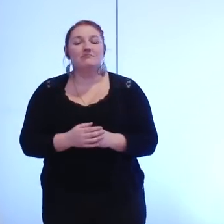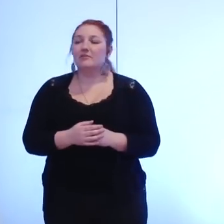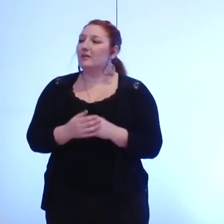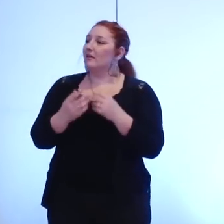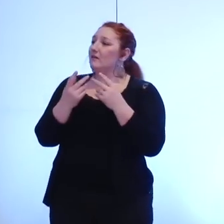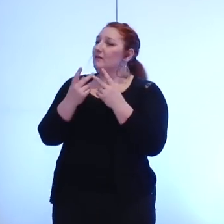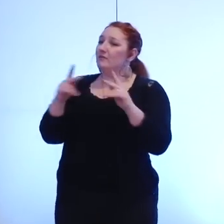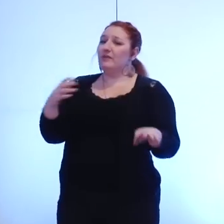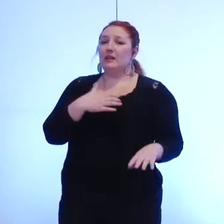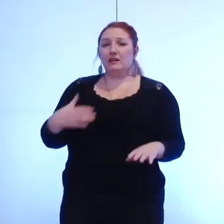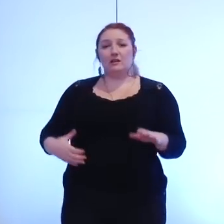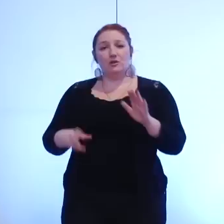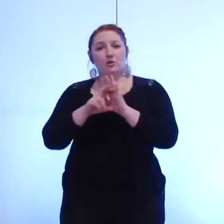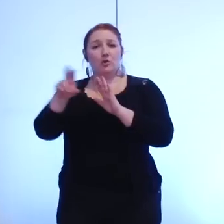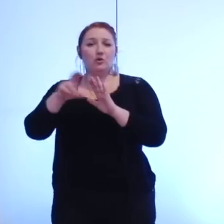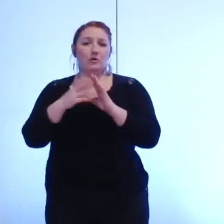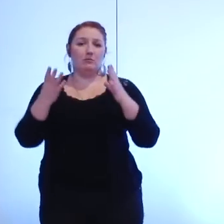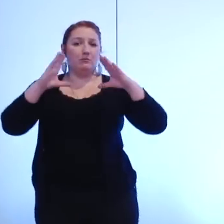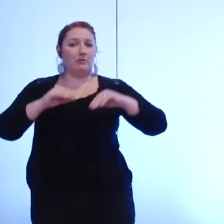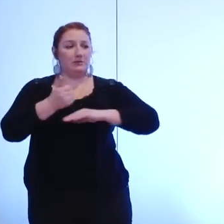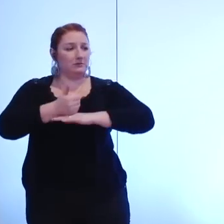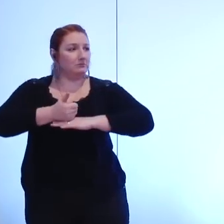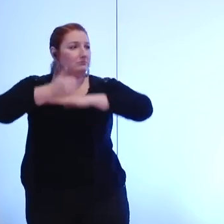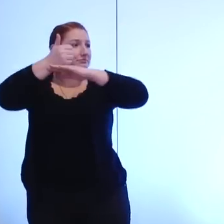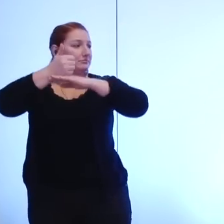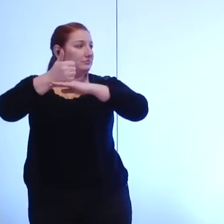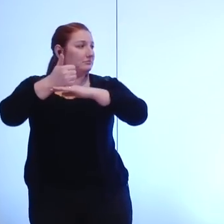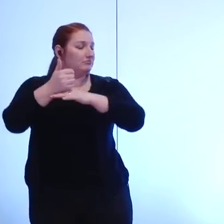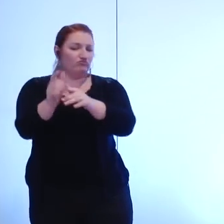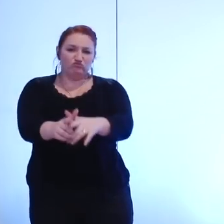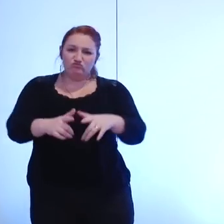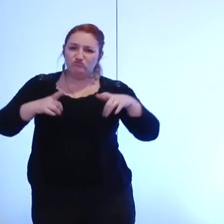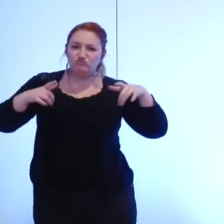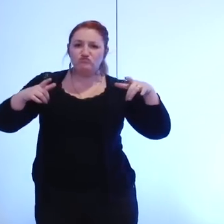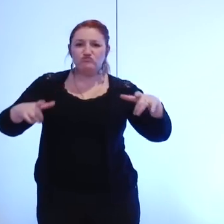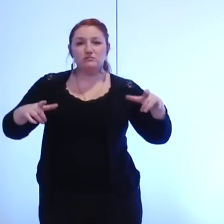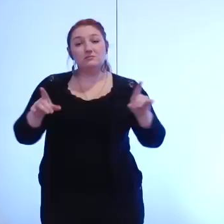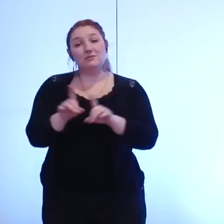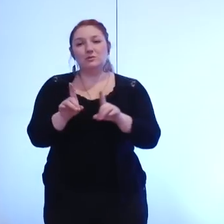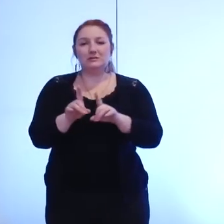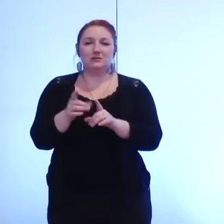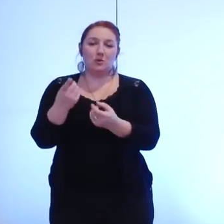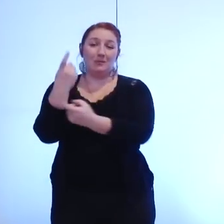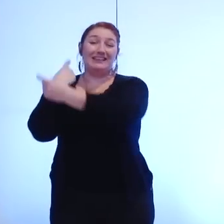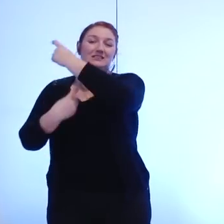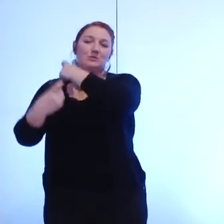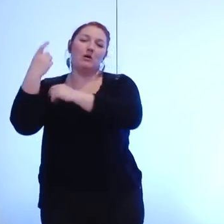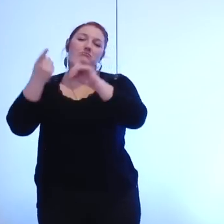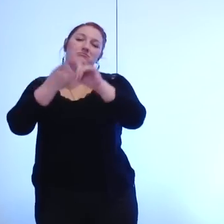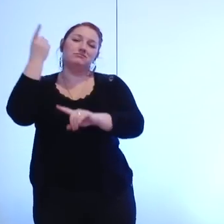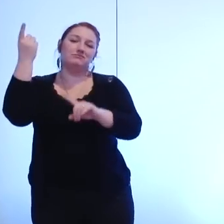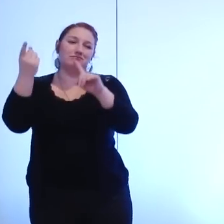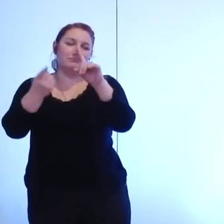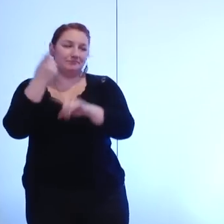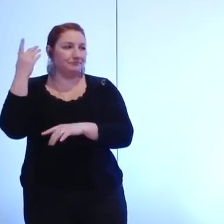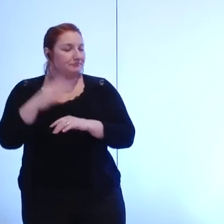taille et évidemment son histoire quelques mots monsieur le maire